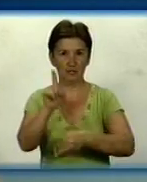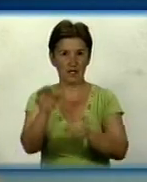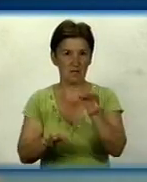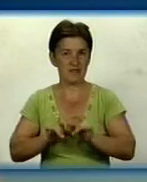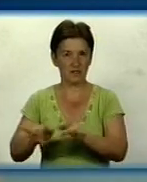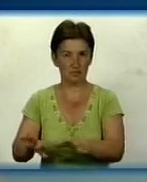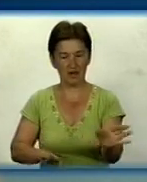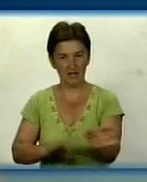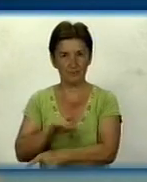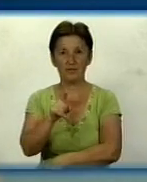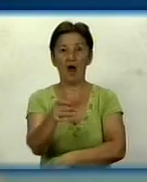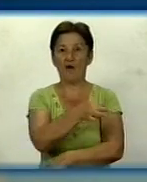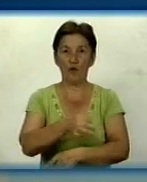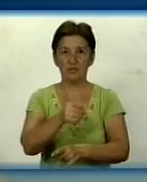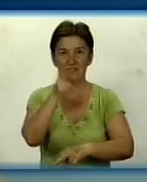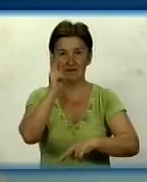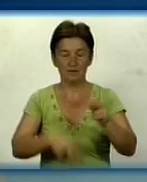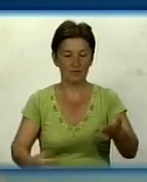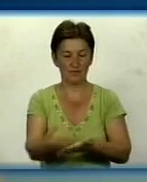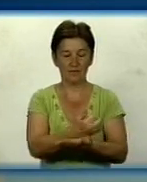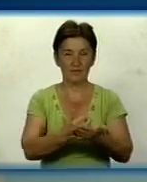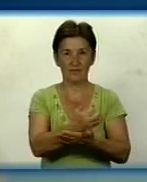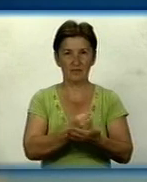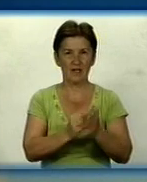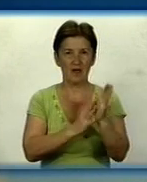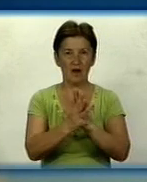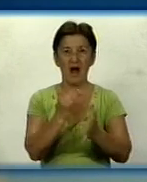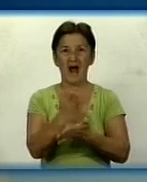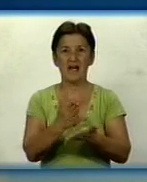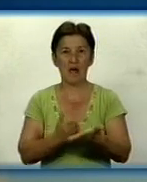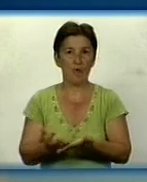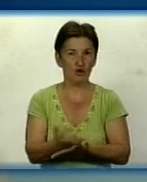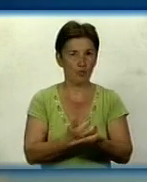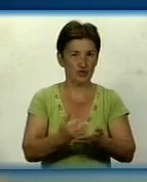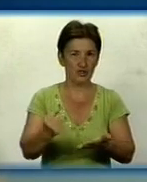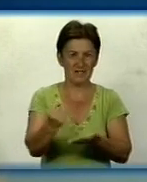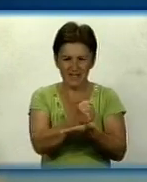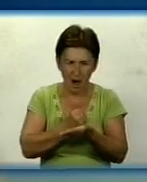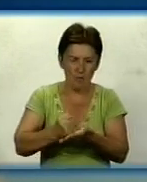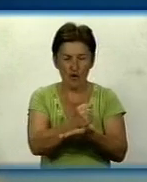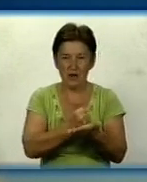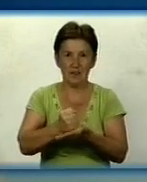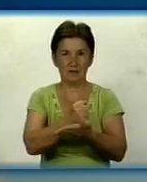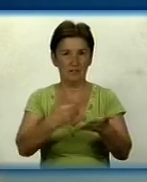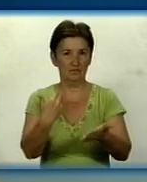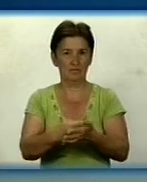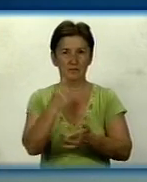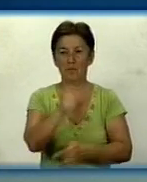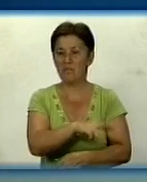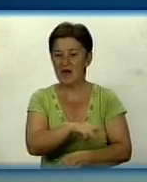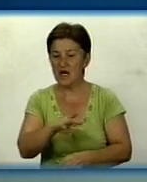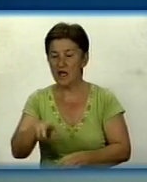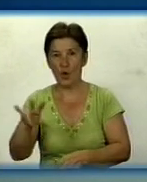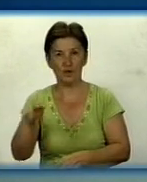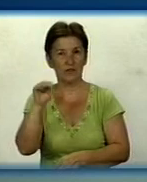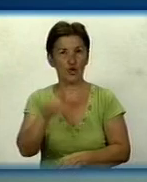В області завершили збирання ранніх зернових. Цьогоріч хліборуби Кіровоградщини намолотили майже мільйон тонн зерна. Про це повідомив заступник